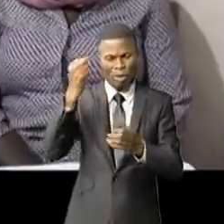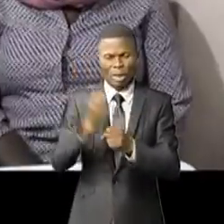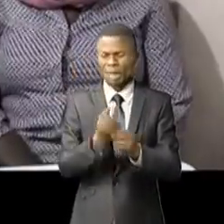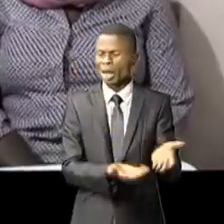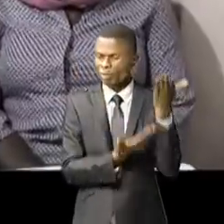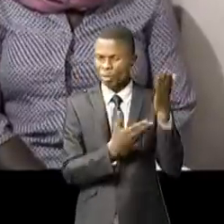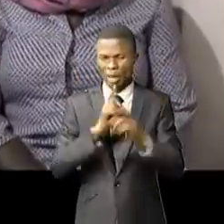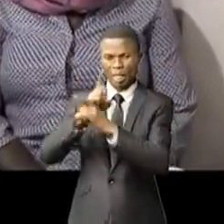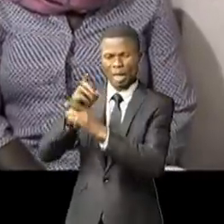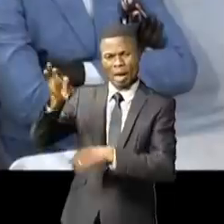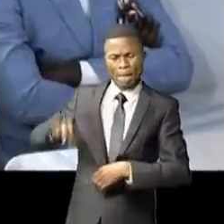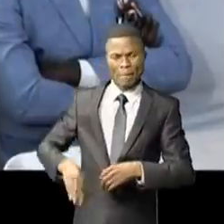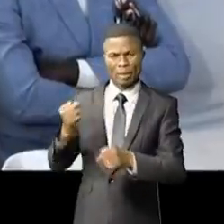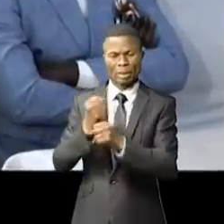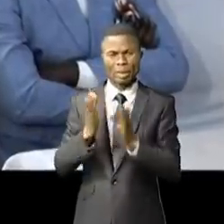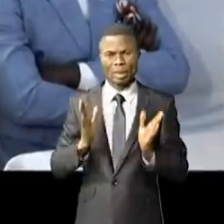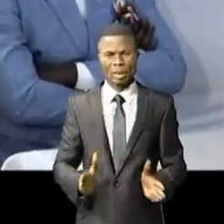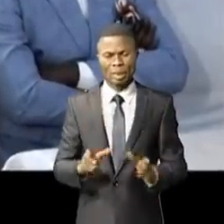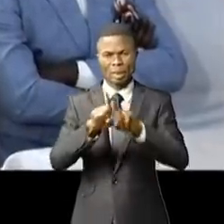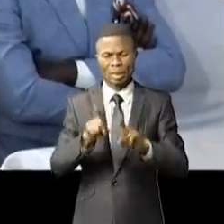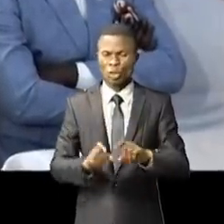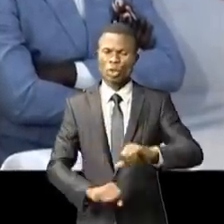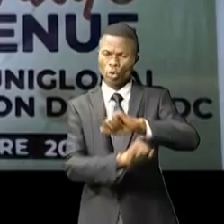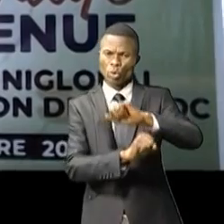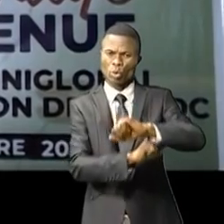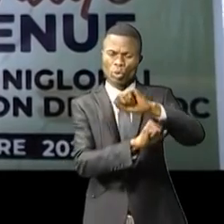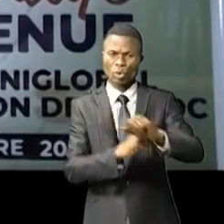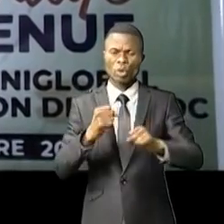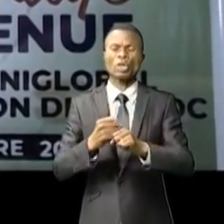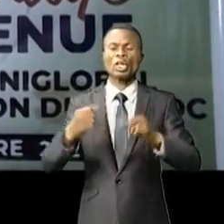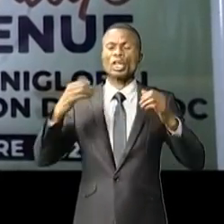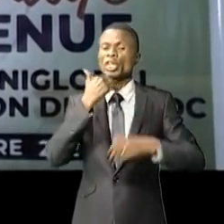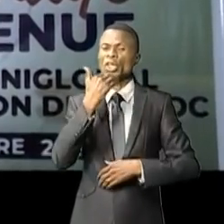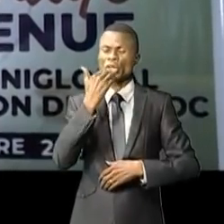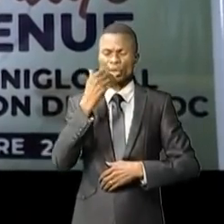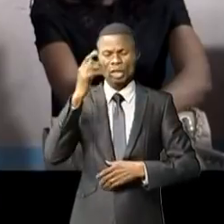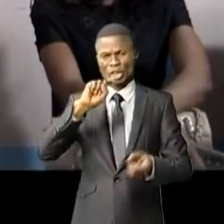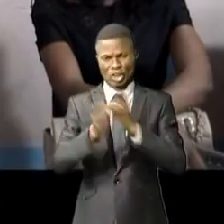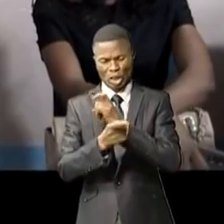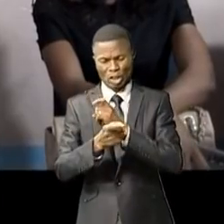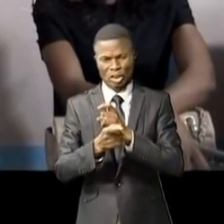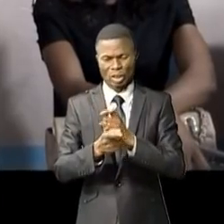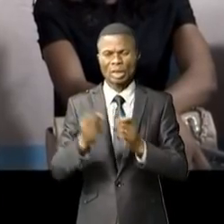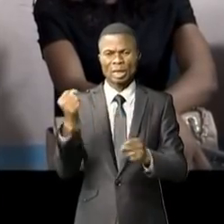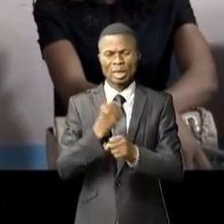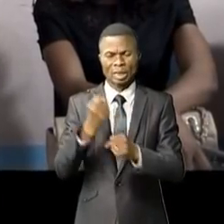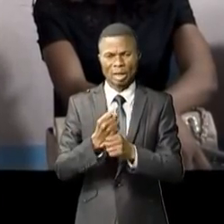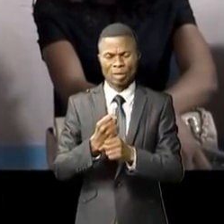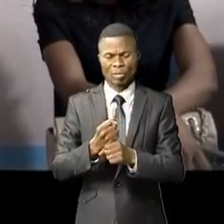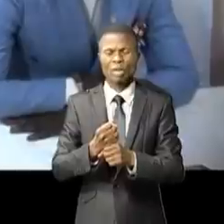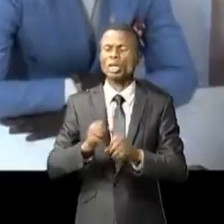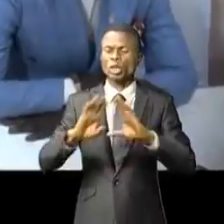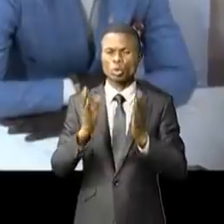dans la défense des intérêts des travailleurs et l'accompagnement de l'employeur pour améliorer les conditions socioprofessionnelles du